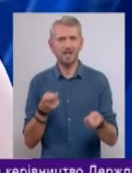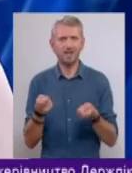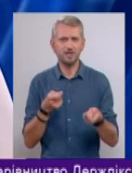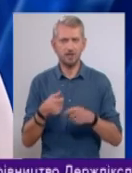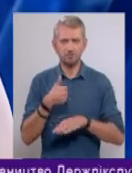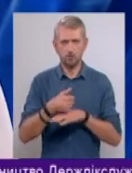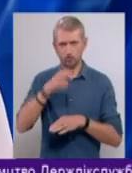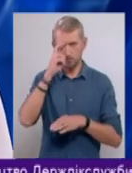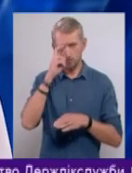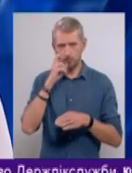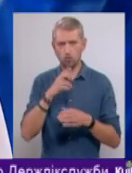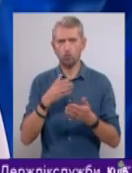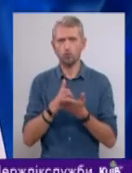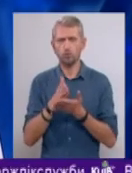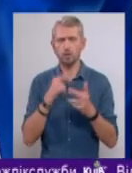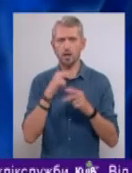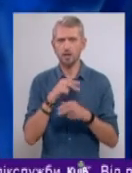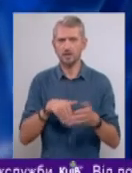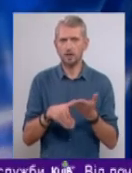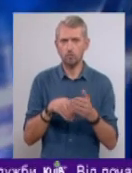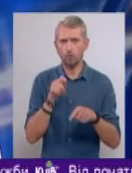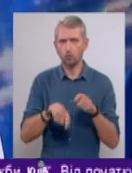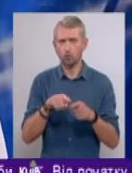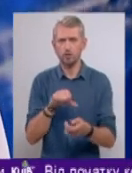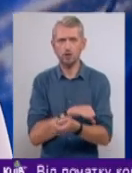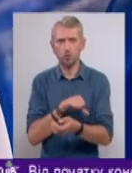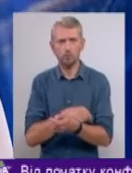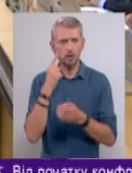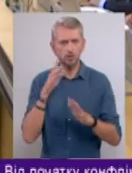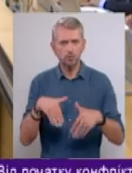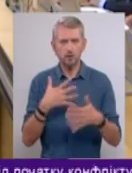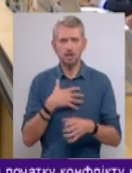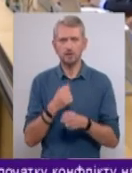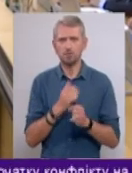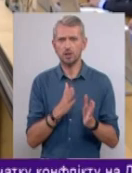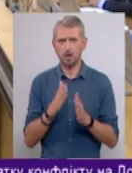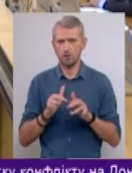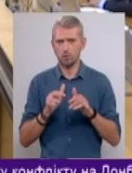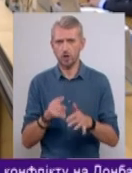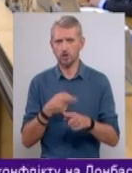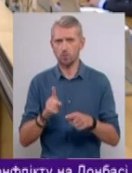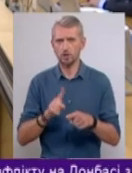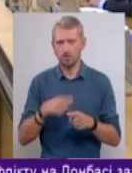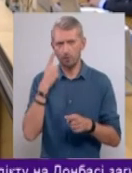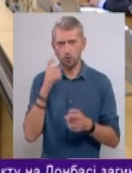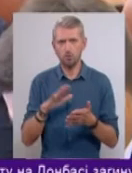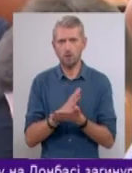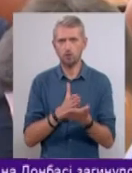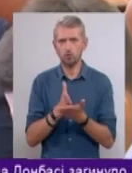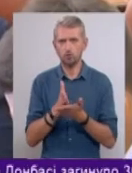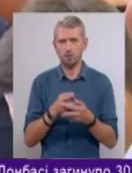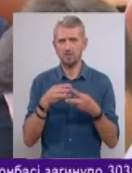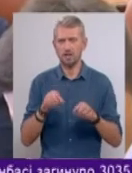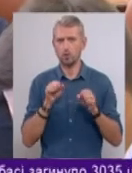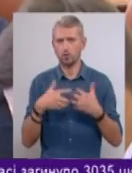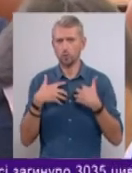Державної служби з лікарських засобів та контролю за наркотиками. і ініціював дисциплінарне провадження. Про це повідомила Пресслужба Міністерства охорони